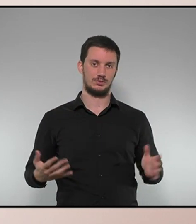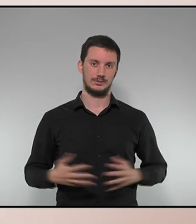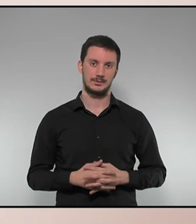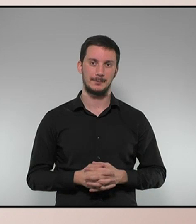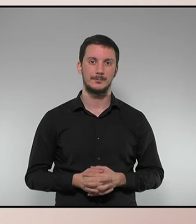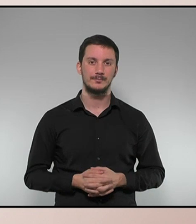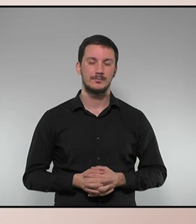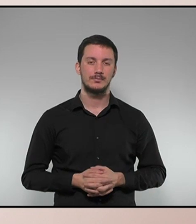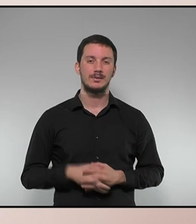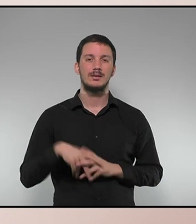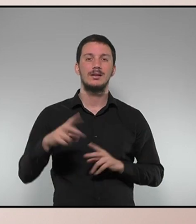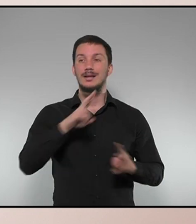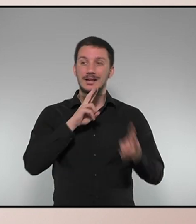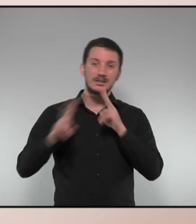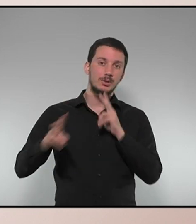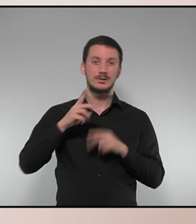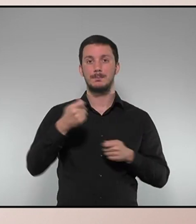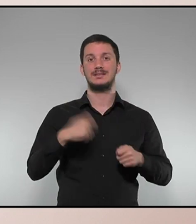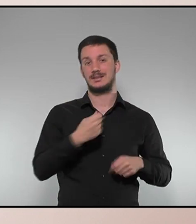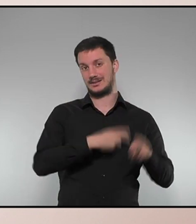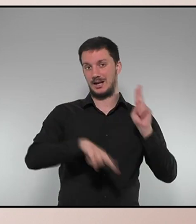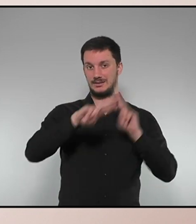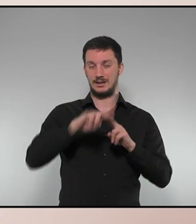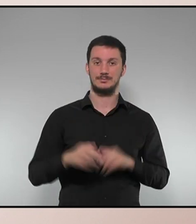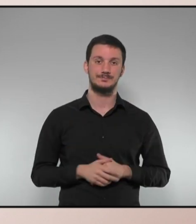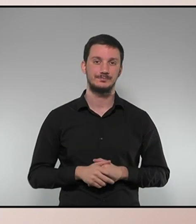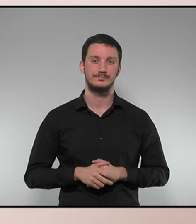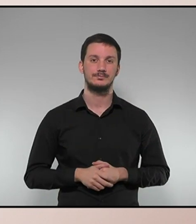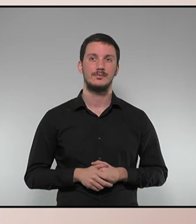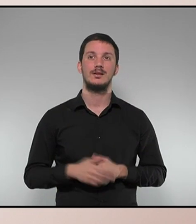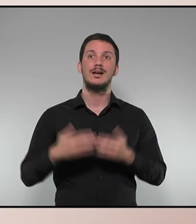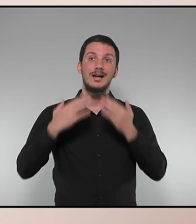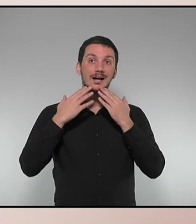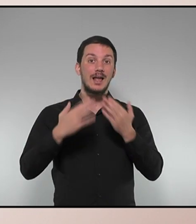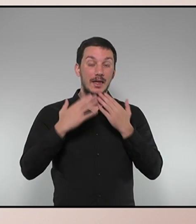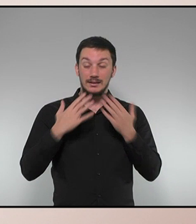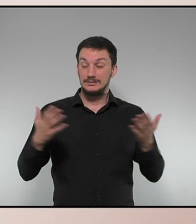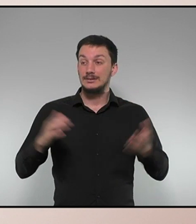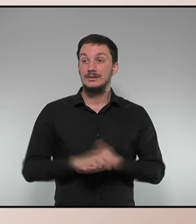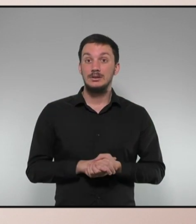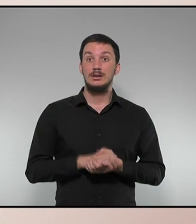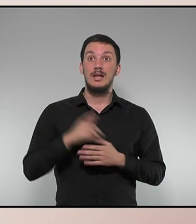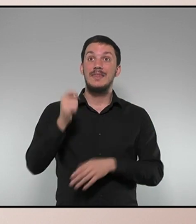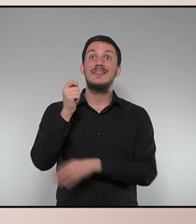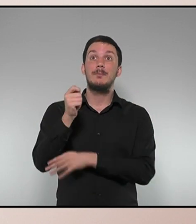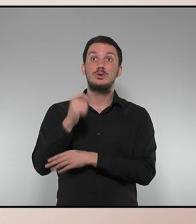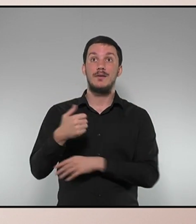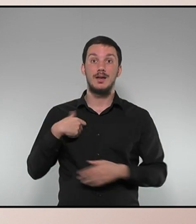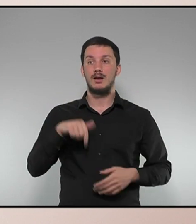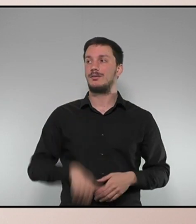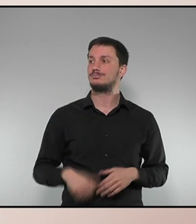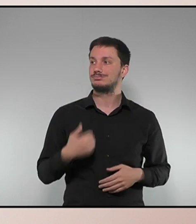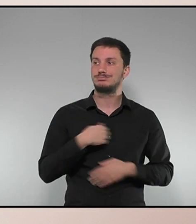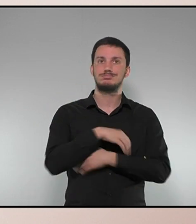Per respondre té la paraula el president de la Generalitat. Moltes gràcies, senyora diputada. Aquest govern no està de braços